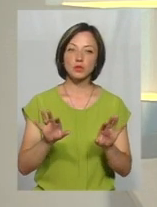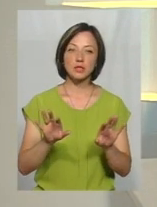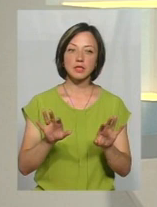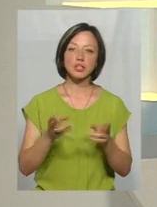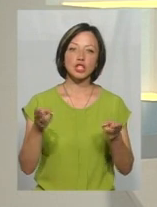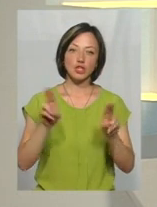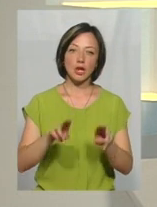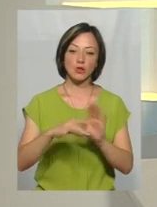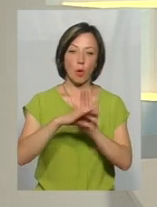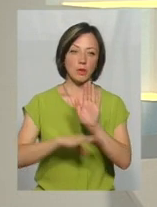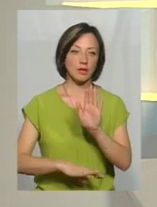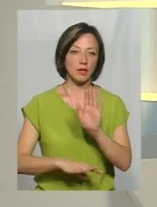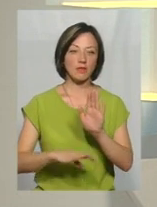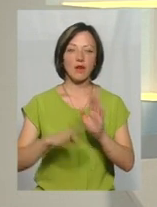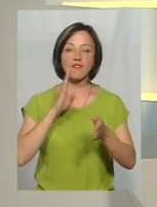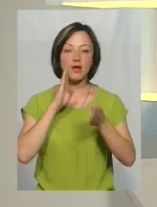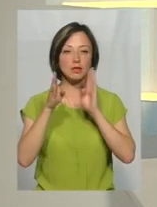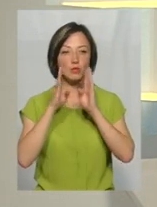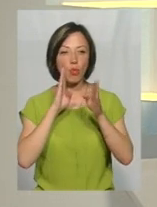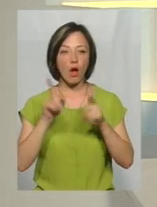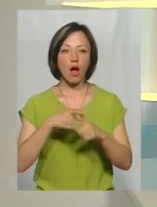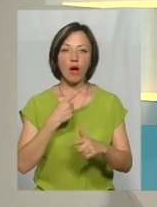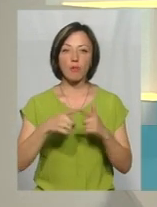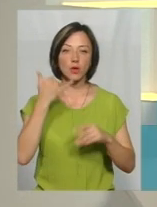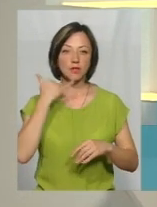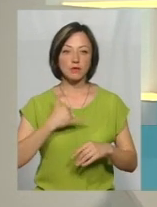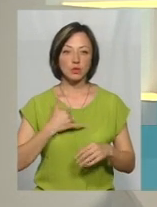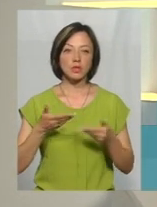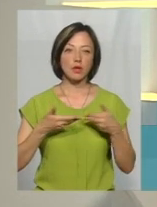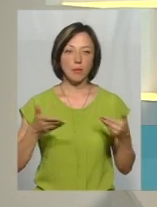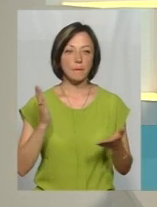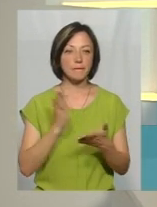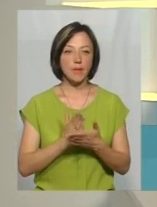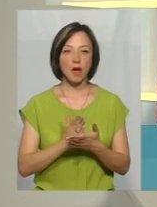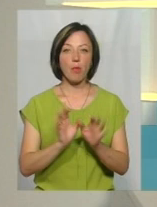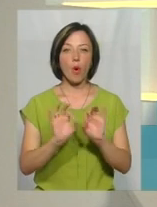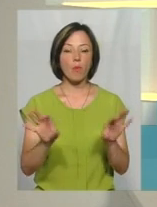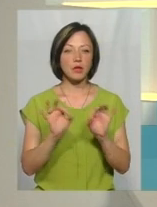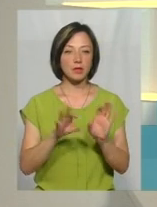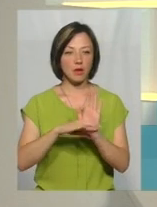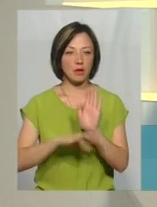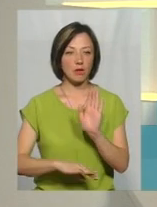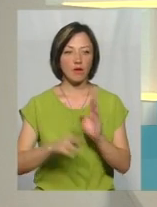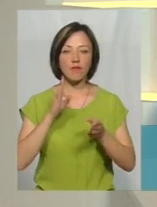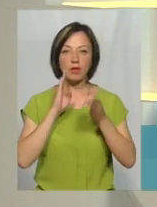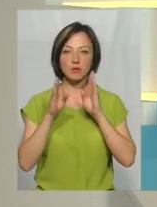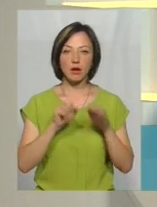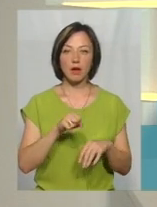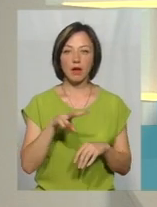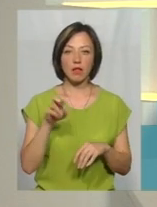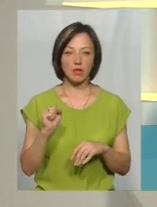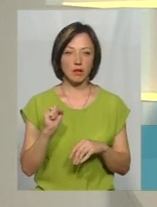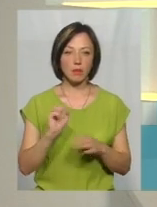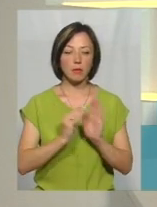залишаючи коментарі під прямим ефіром у Фейсбук або телефонуючи нам. І маємо уже коментар у Фейсбук. Пані Алла